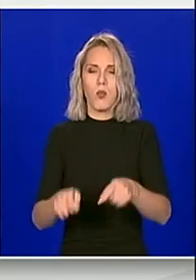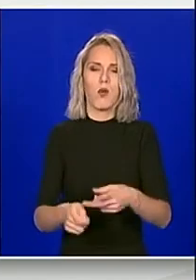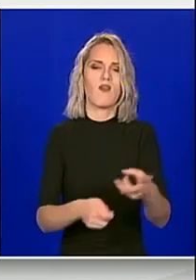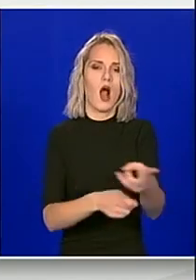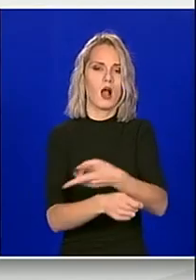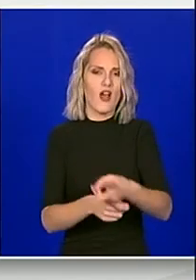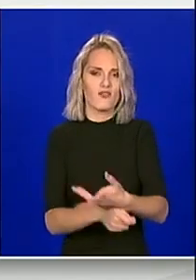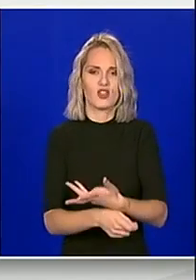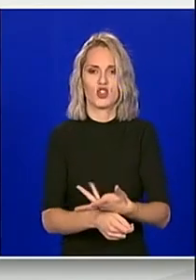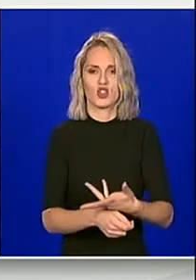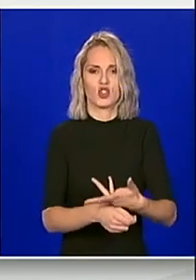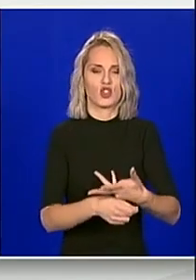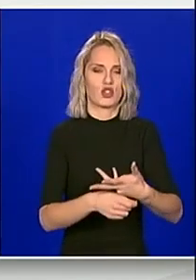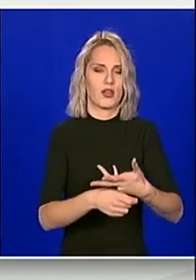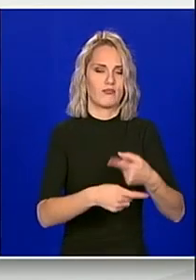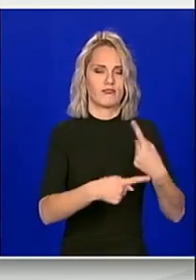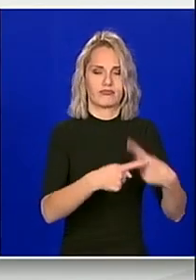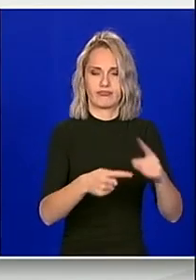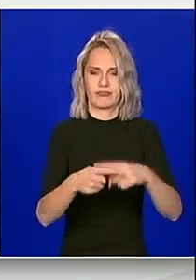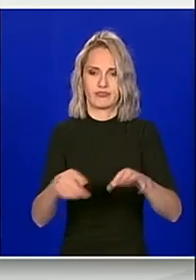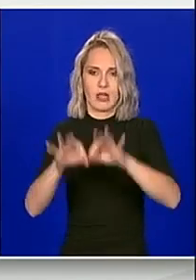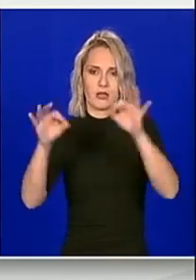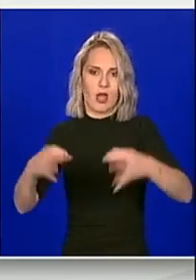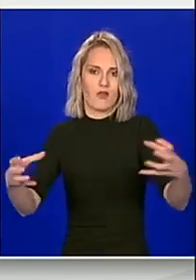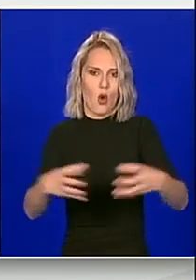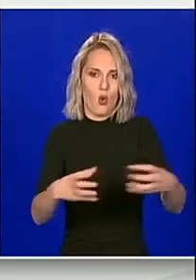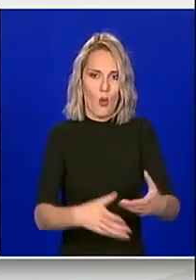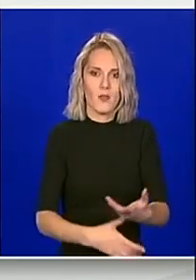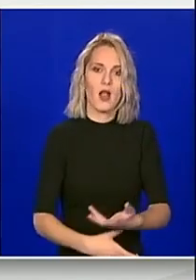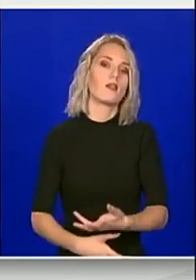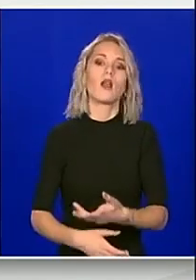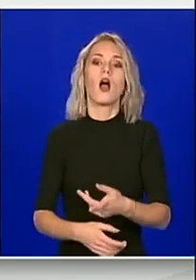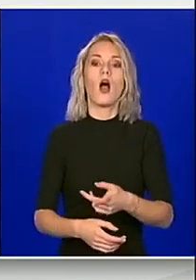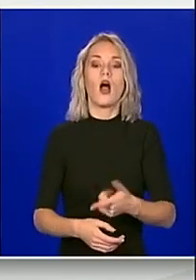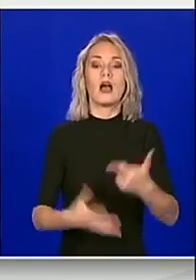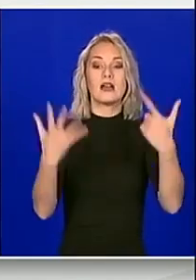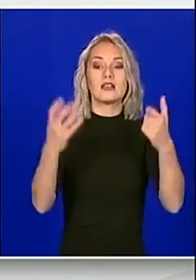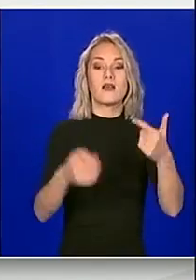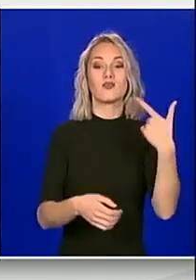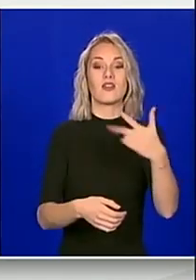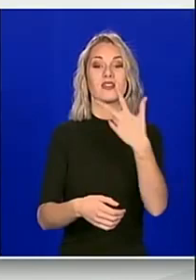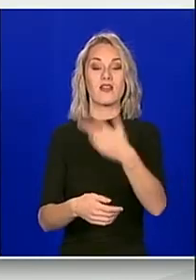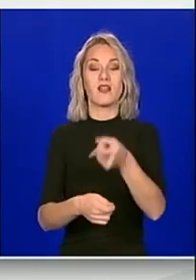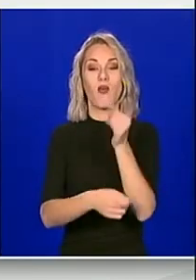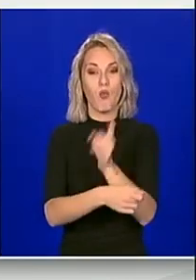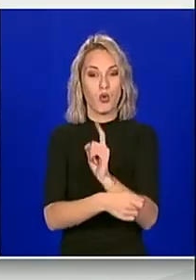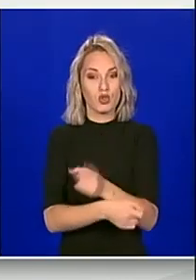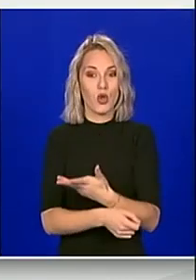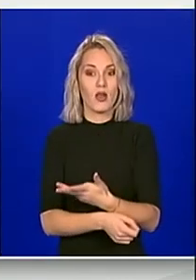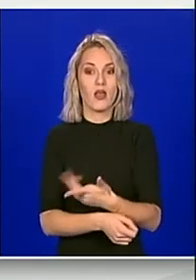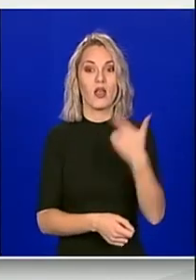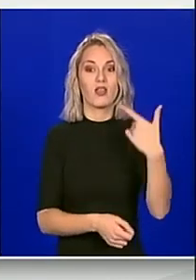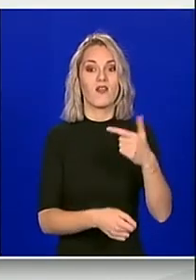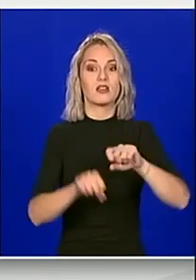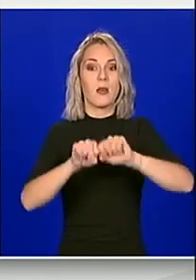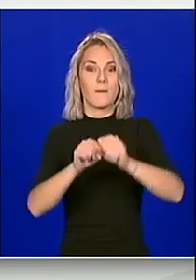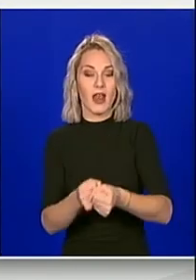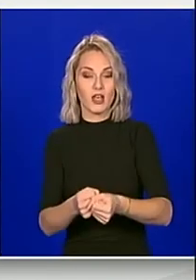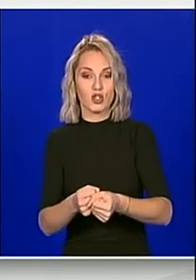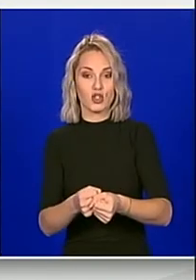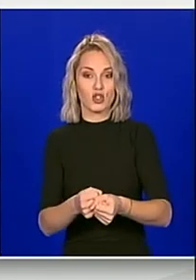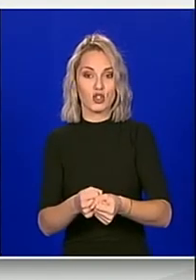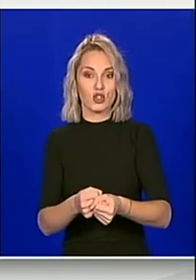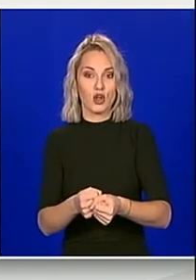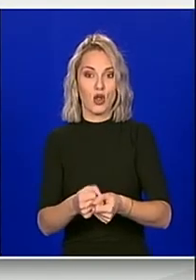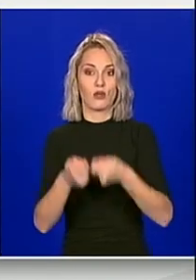ugostiteljskih objekata i javnih ukupljanja. Izdano je 723 upozorenja uz 20 prekršajnih